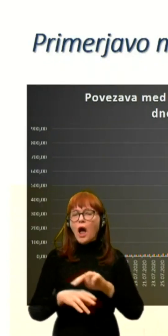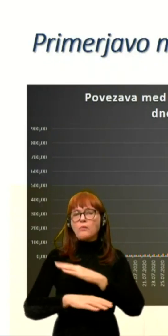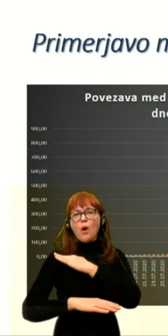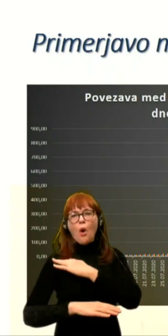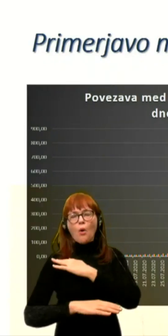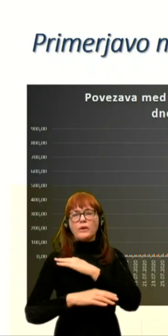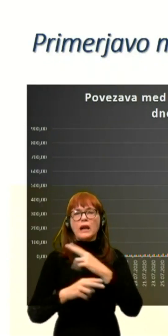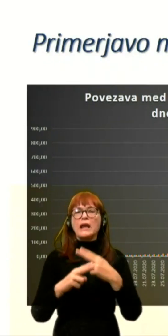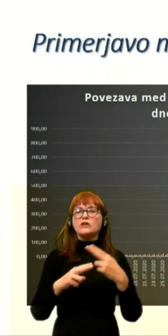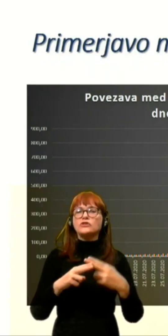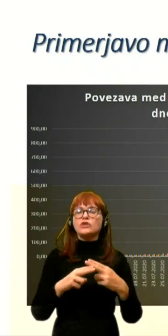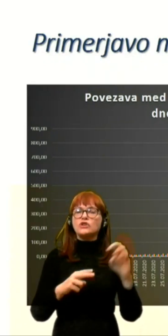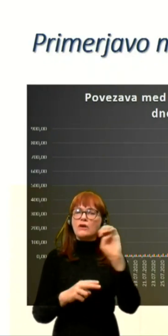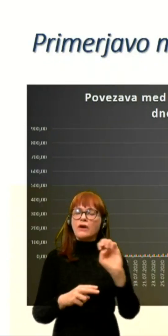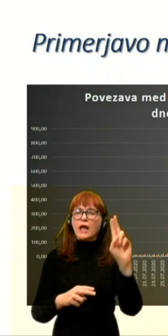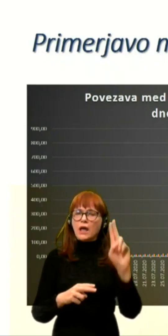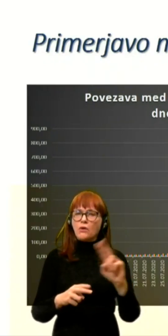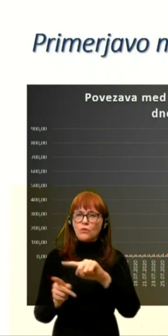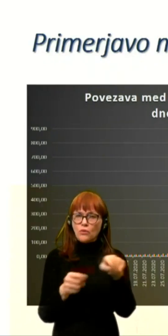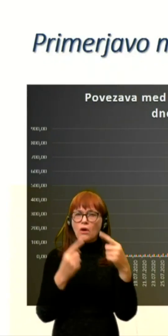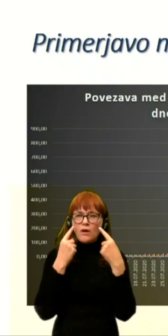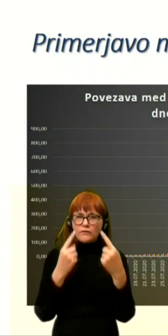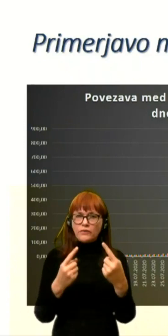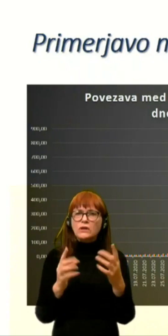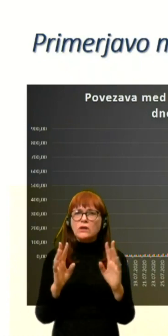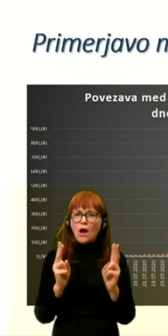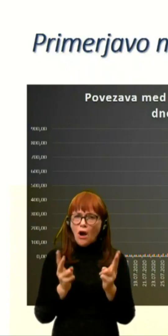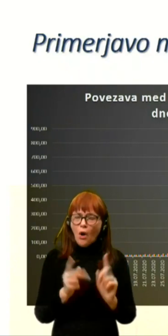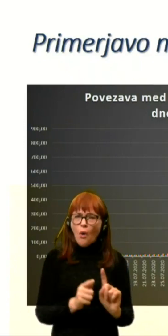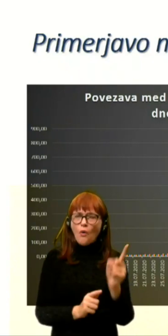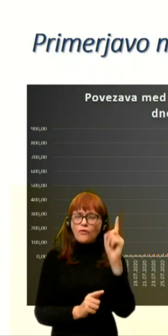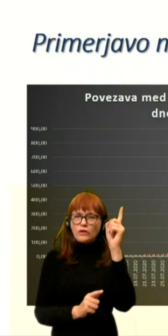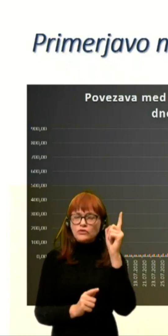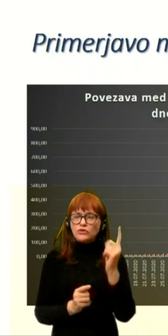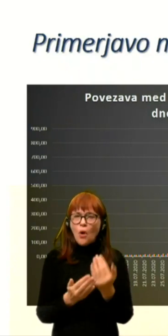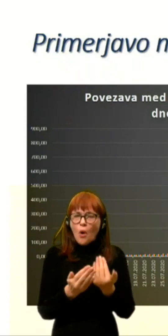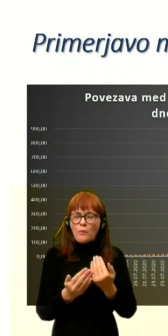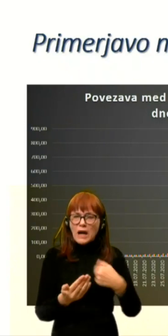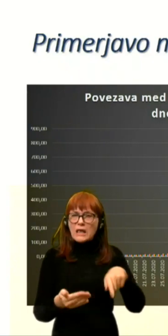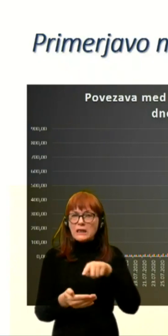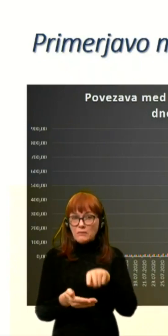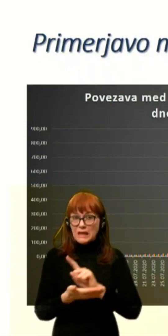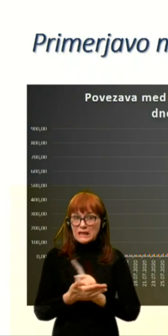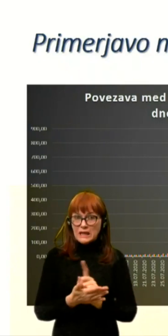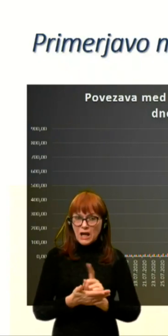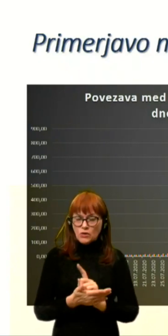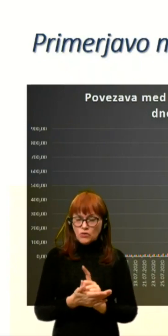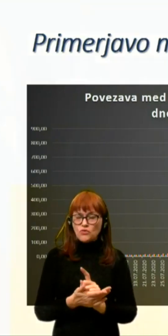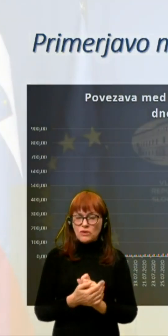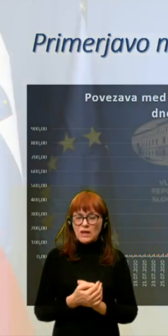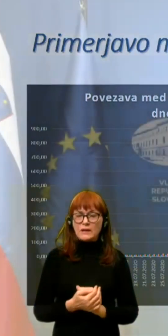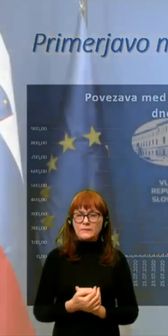država Evropske unije in vidite, kako visoko pred nami v tem trenutku je.